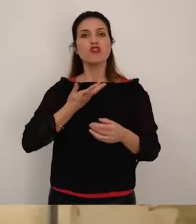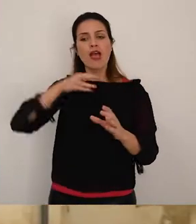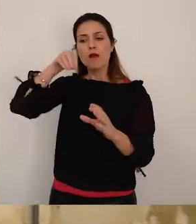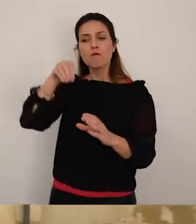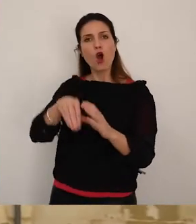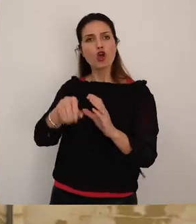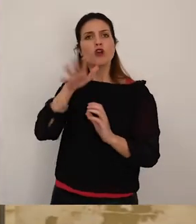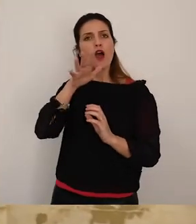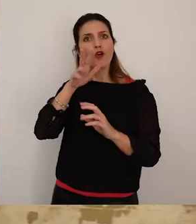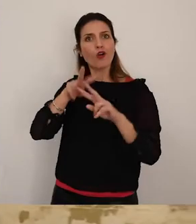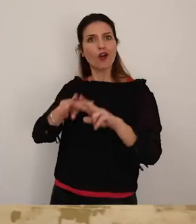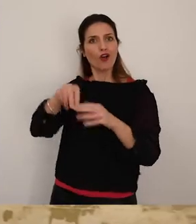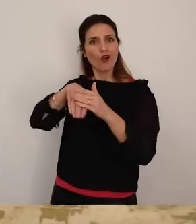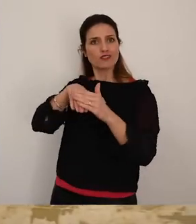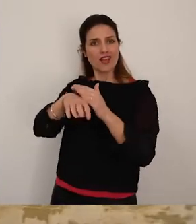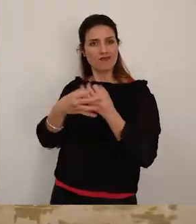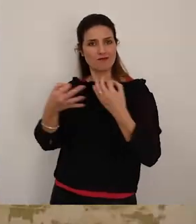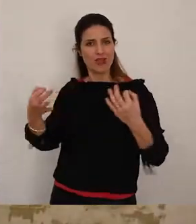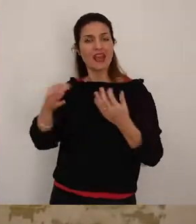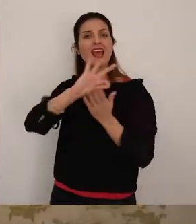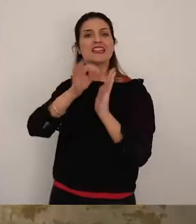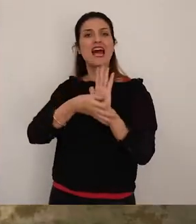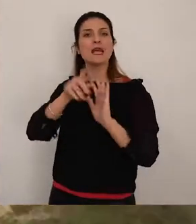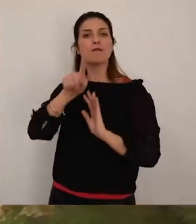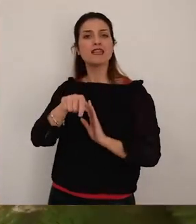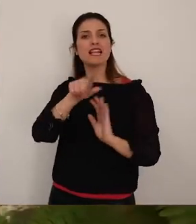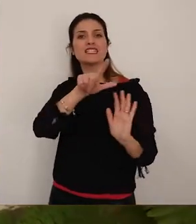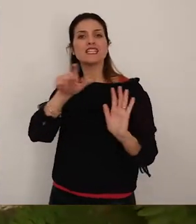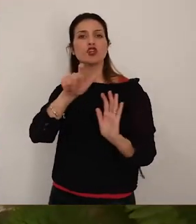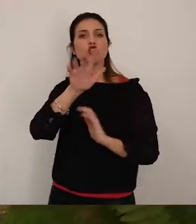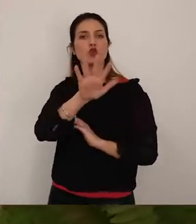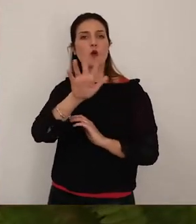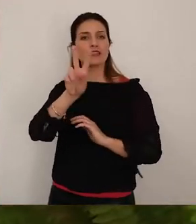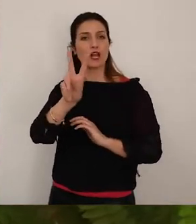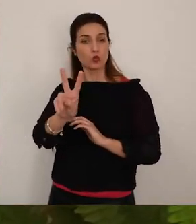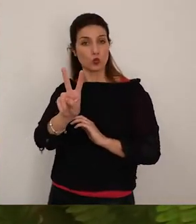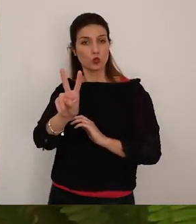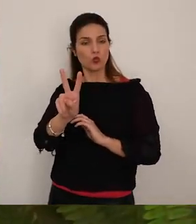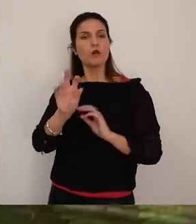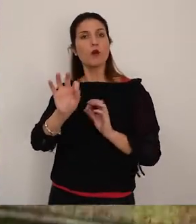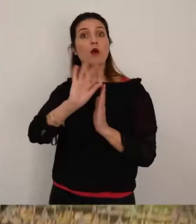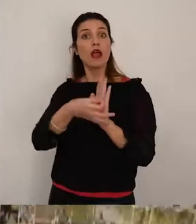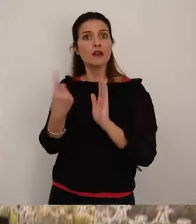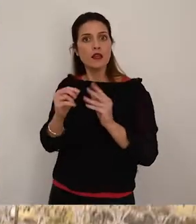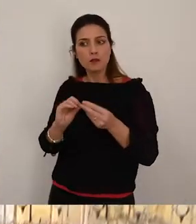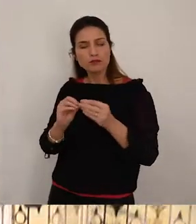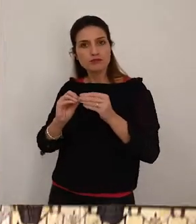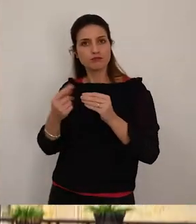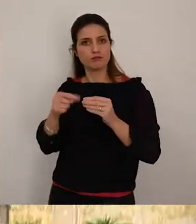pozzo ancora perfettamente conservato che riporta la data del 1752, anno della sua realizzazione